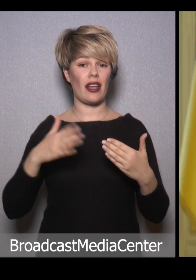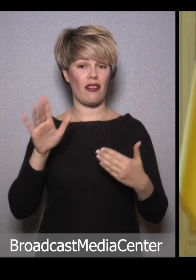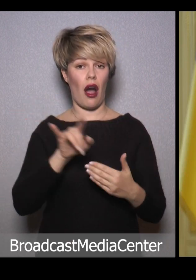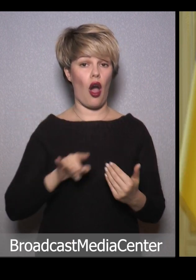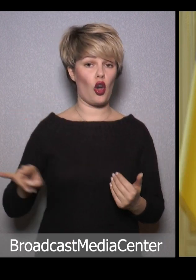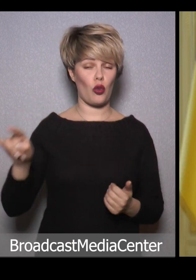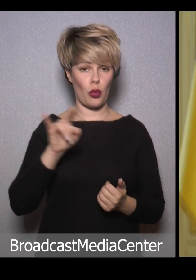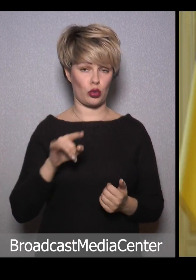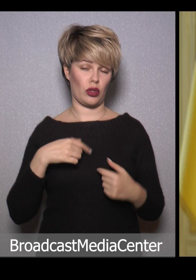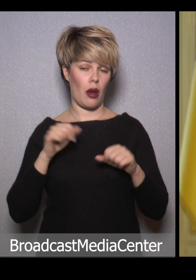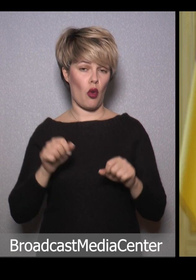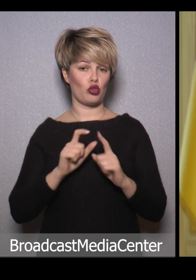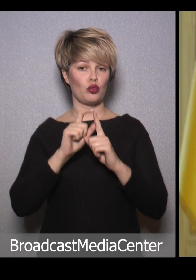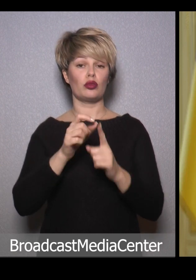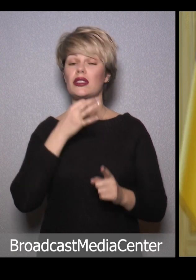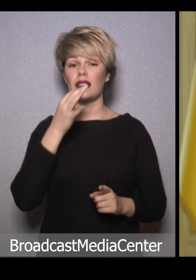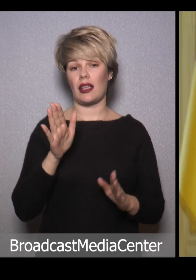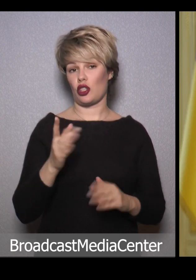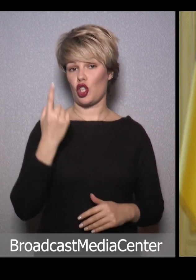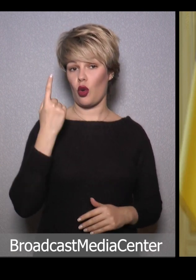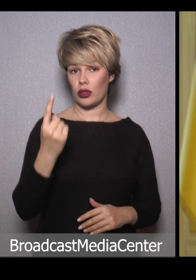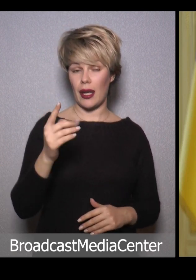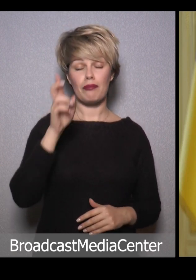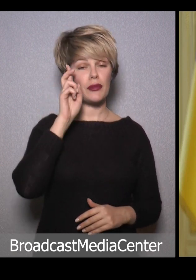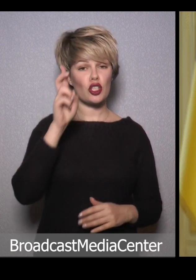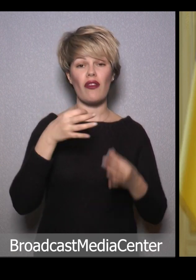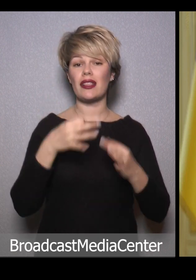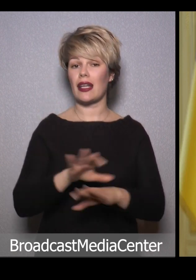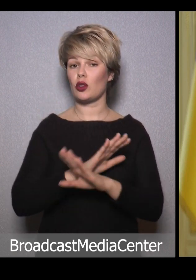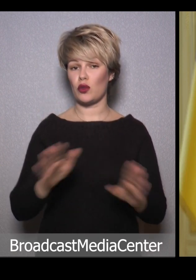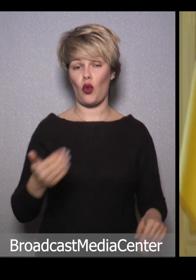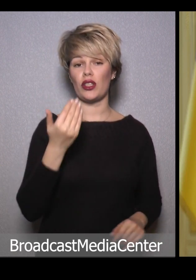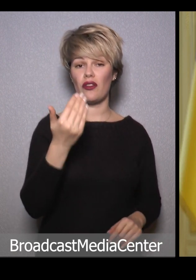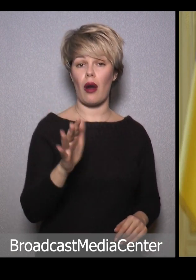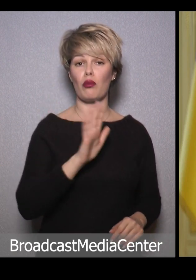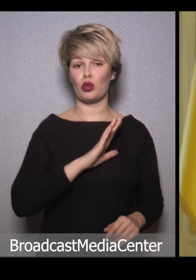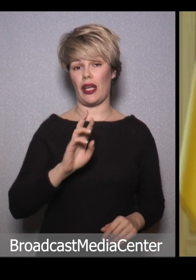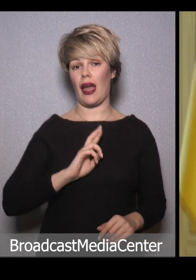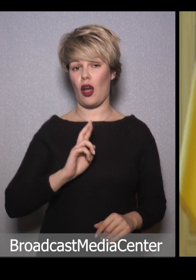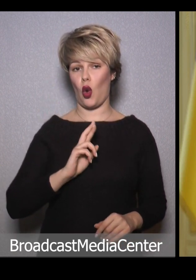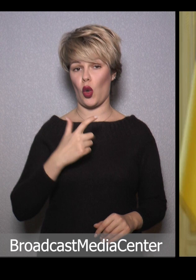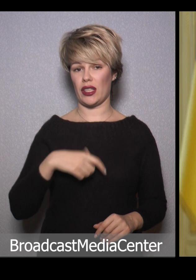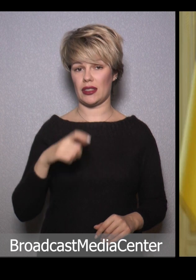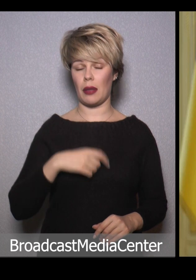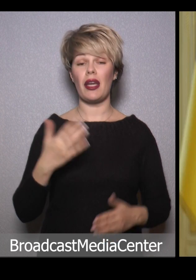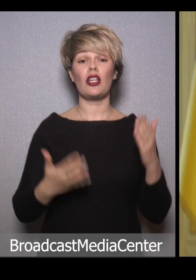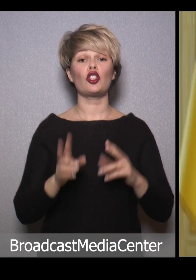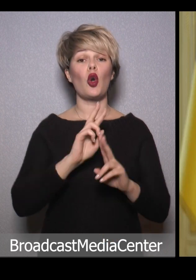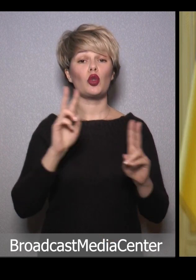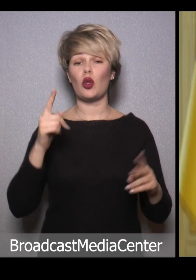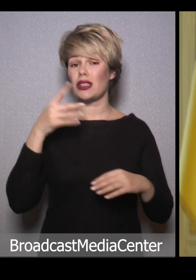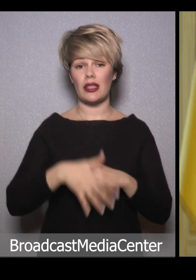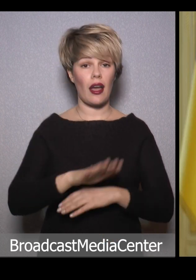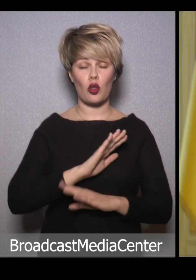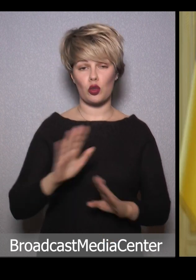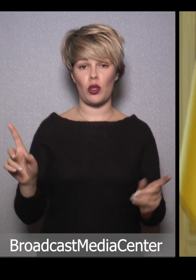аеропорту, я можу сказати лише одне – держава не дозволить вам бути егоїстами. Якщо хтось